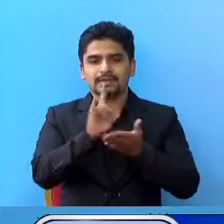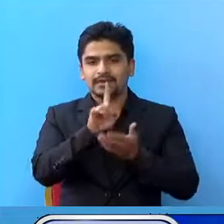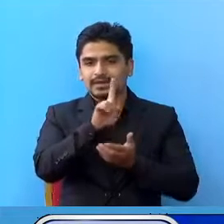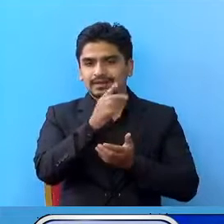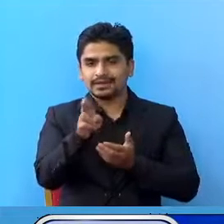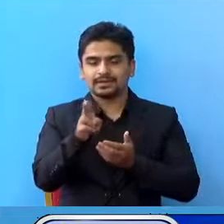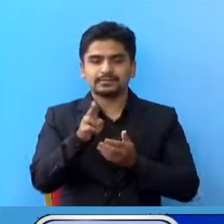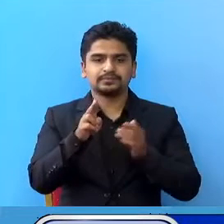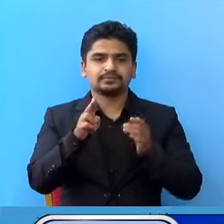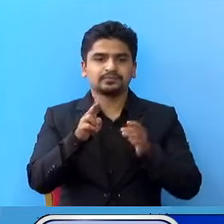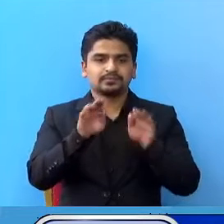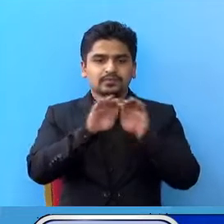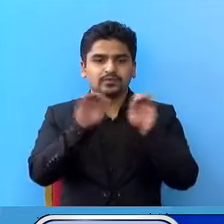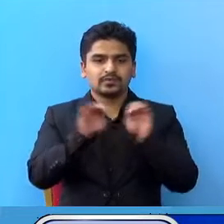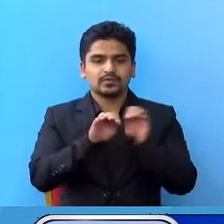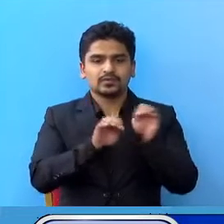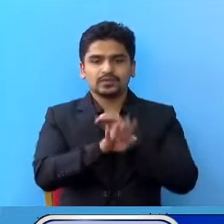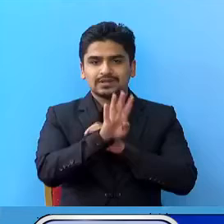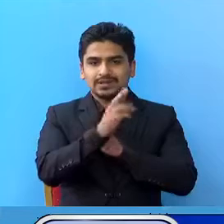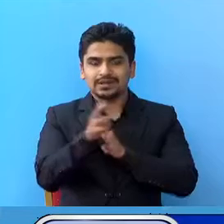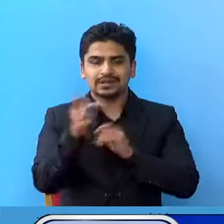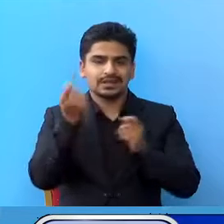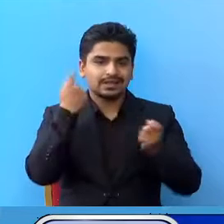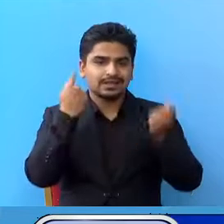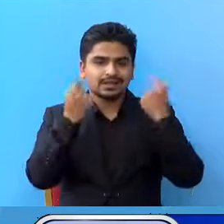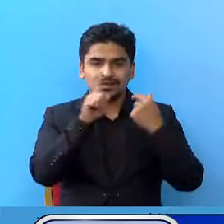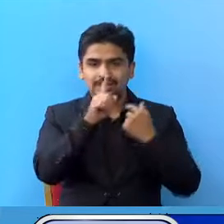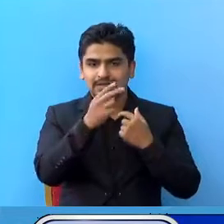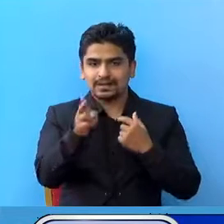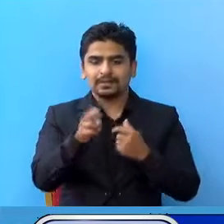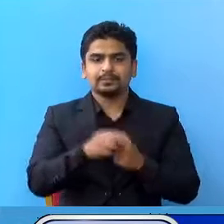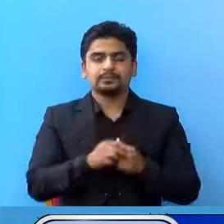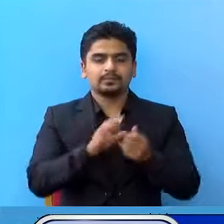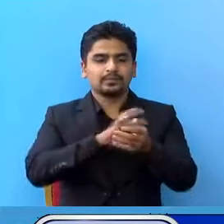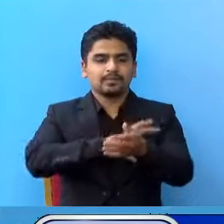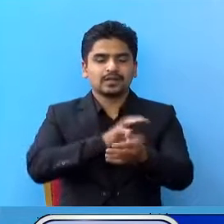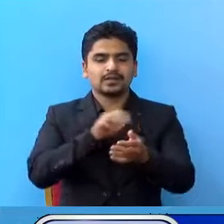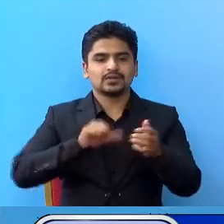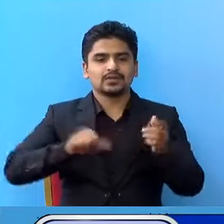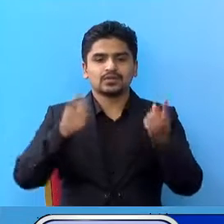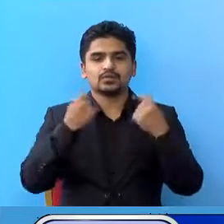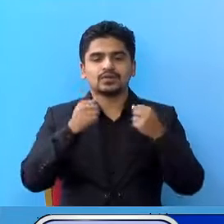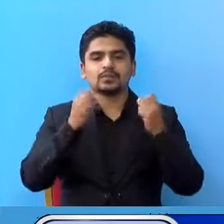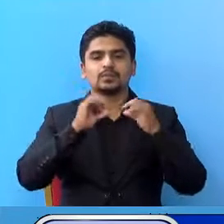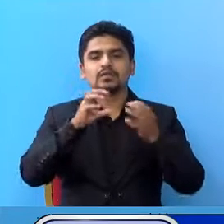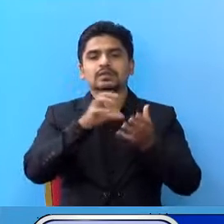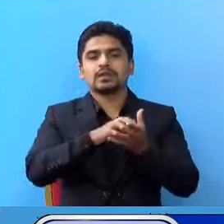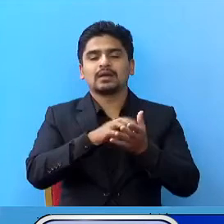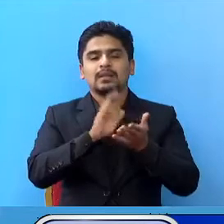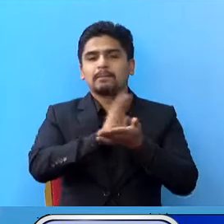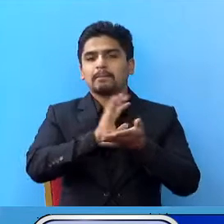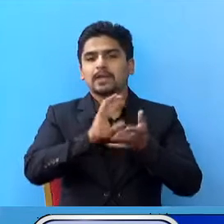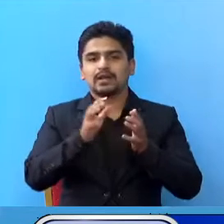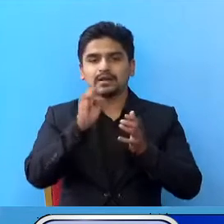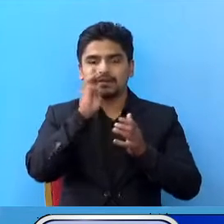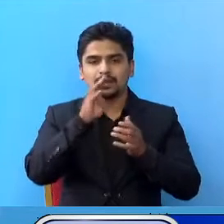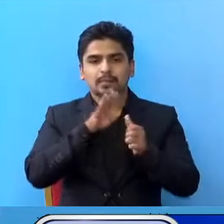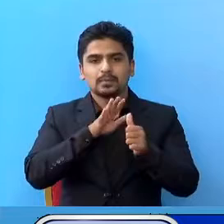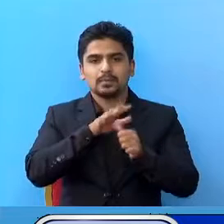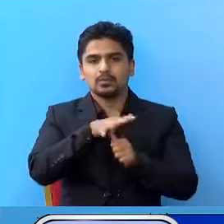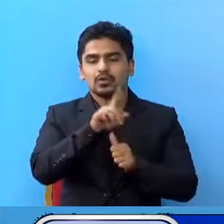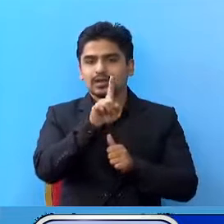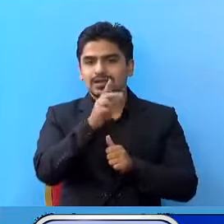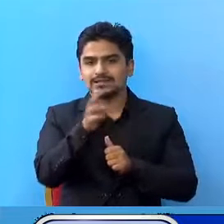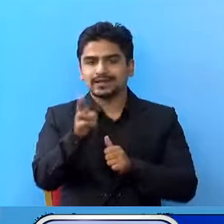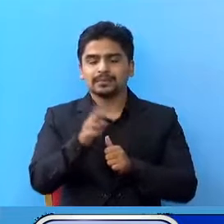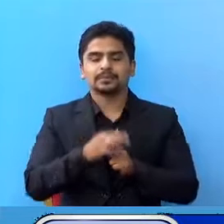जना, सुन सरी का चार जना र इलाम का एक जना, प्रादेशिक जनस्वास्त प्रयोक साला बिराट नगर मा मोरं का